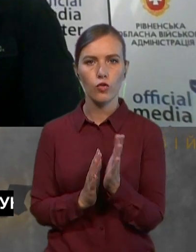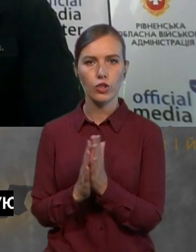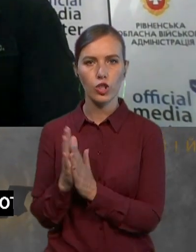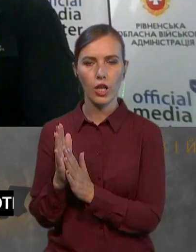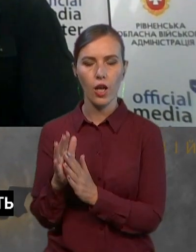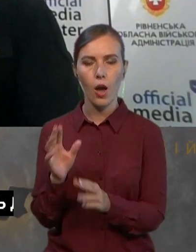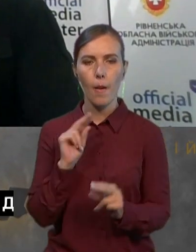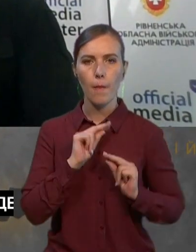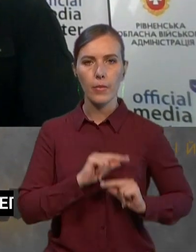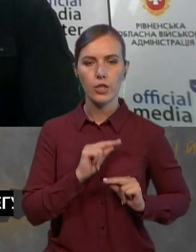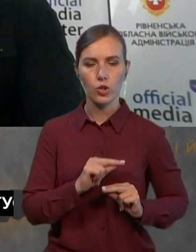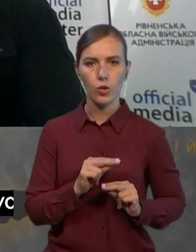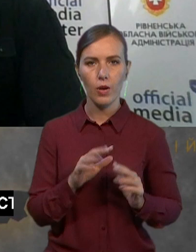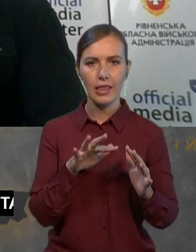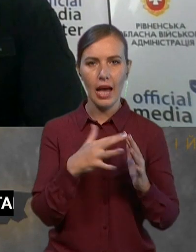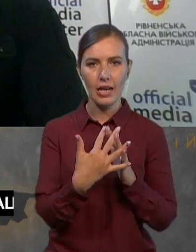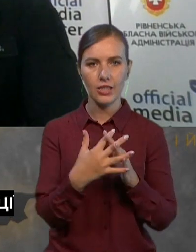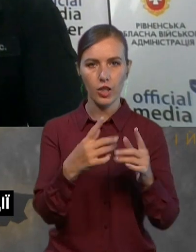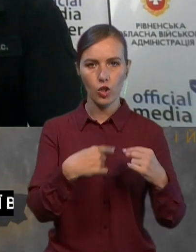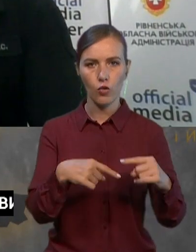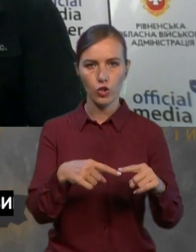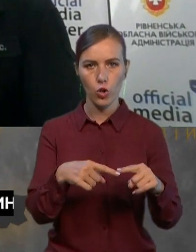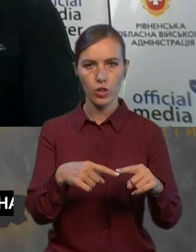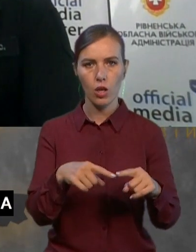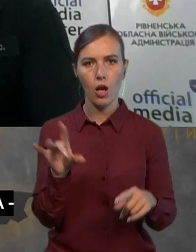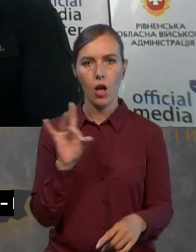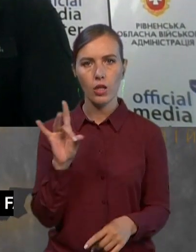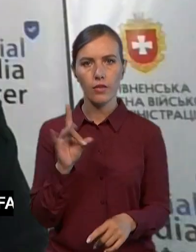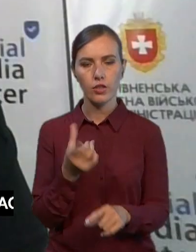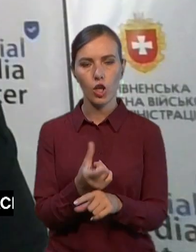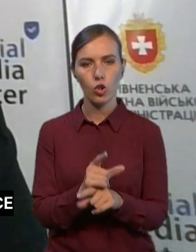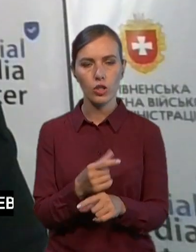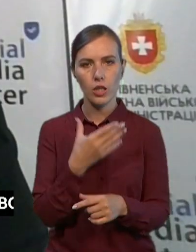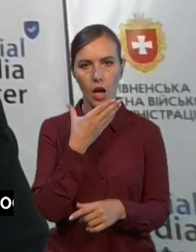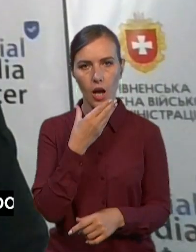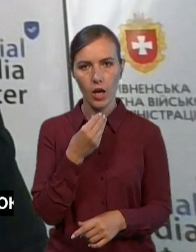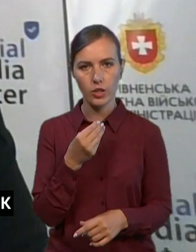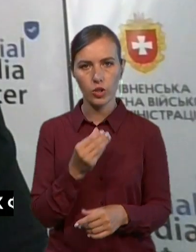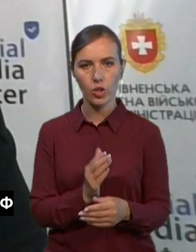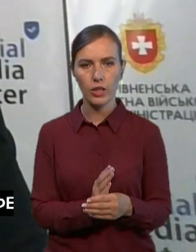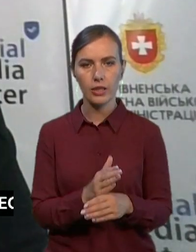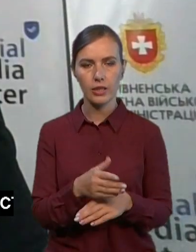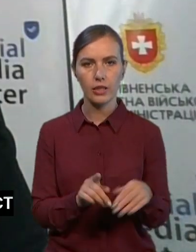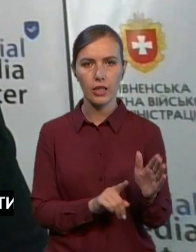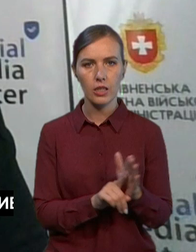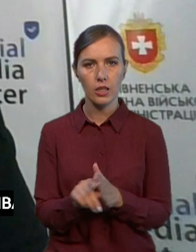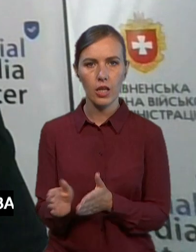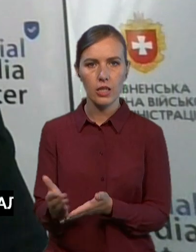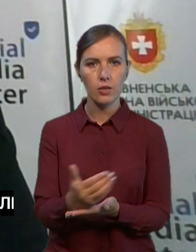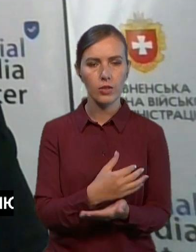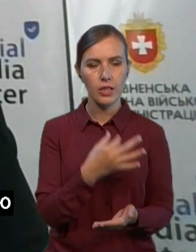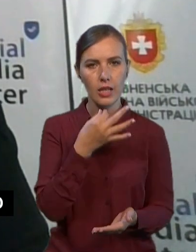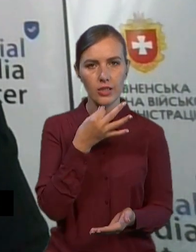Працюємо і на аграрному фронті. Рівненщина досить гарно зайшла в збирання ранніх зернових.